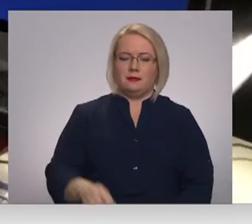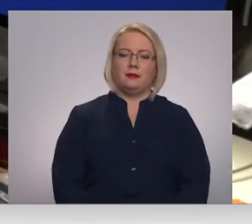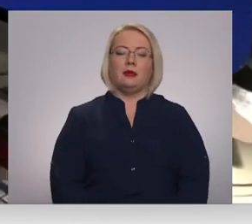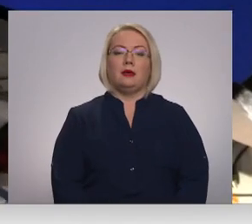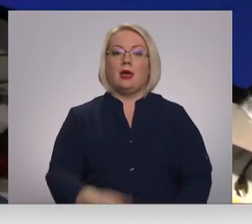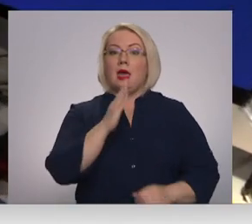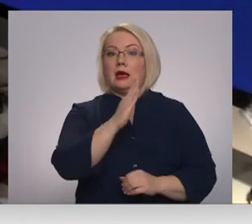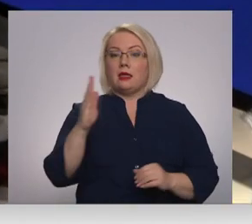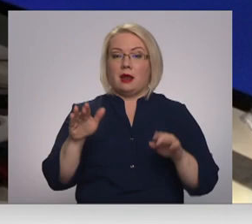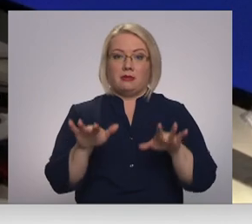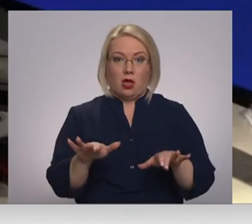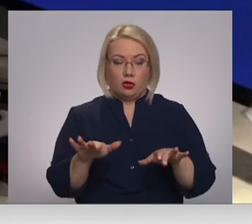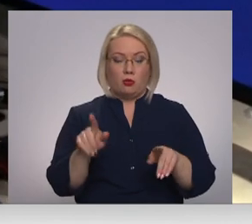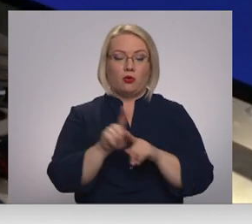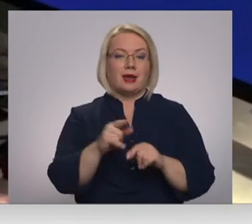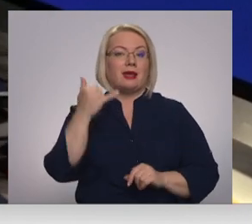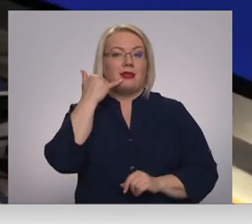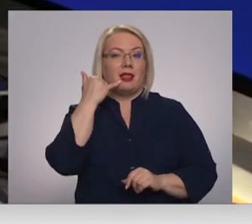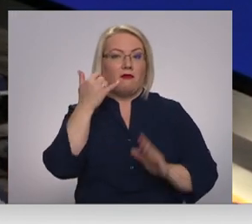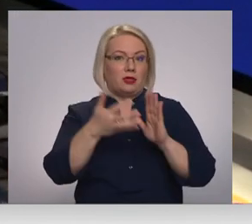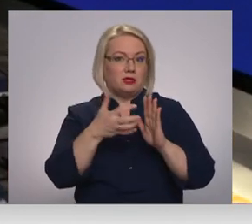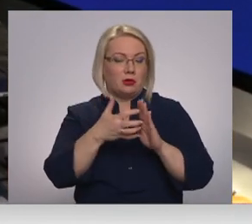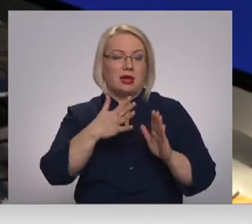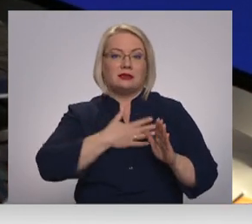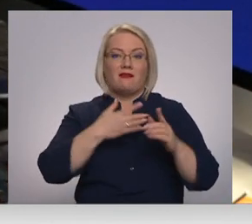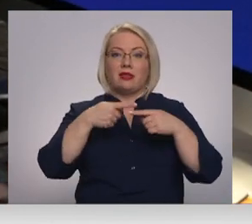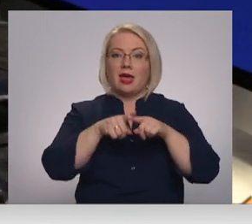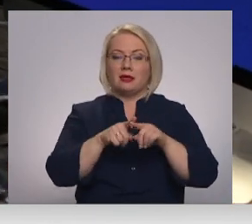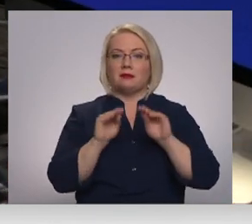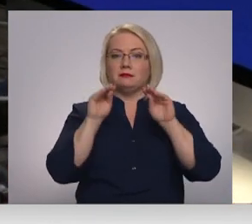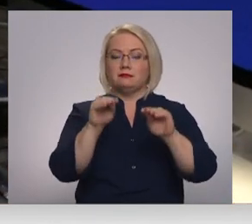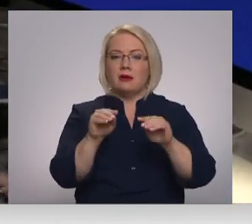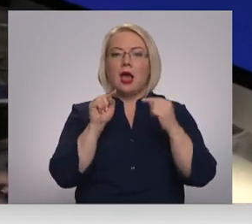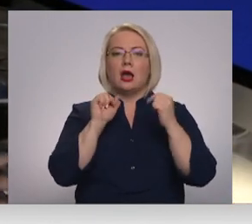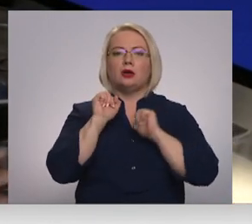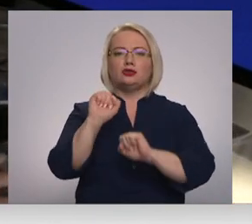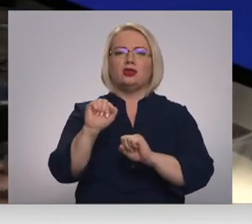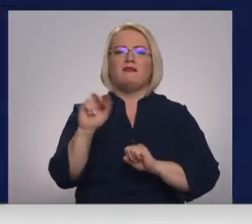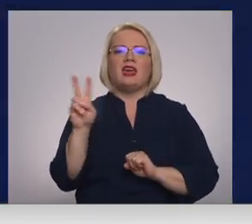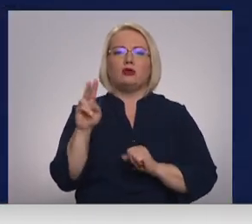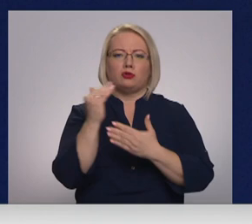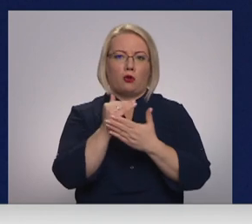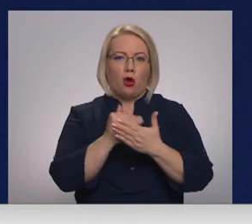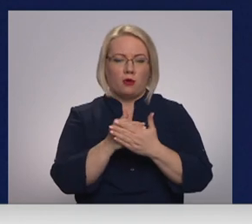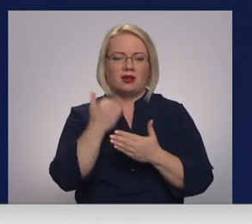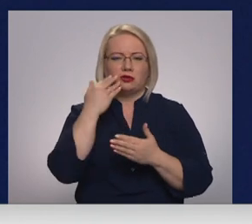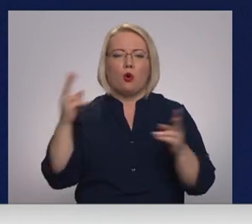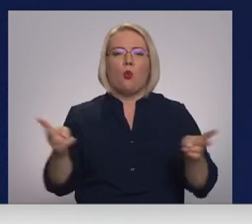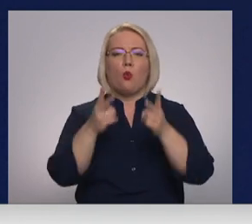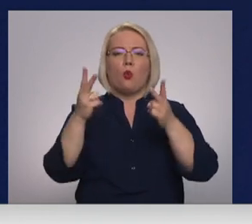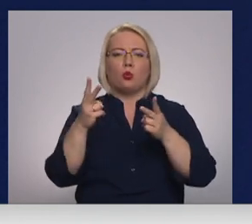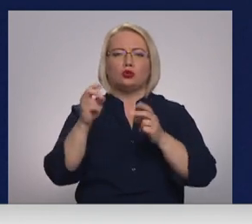Katram datoru un viedatālu ruņu lietotājumu būtu savā ierīcē jāuzstādā antivīrusa programmas vai jālietotā saucamais uguns mūris.